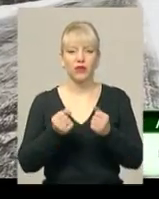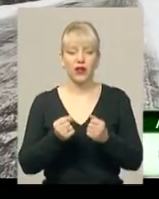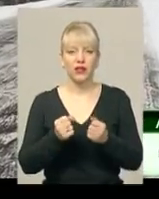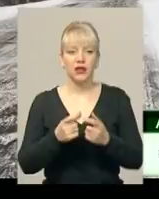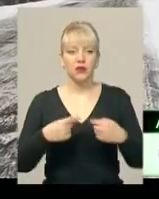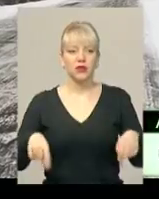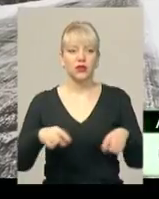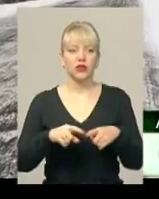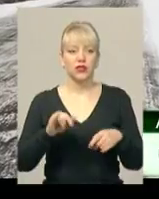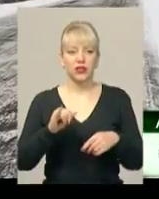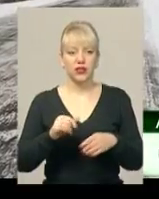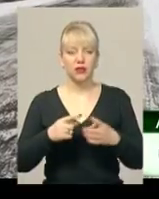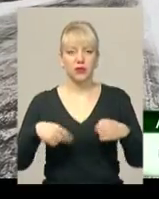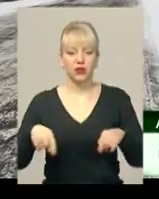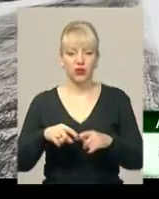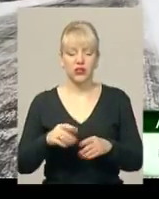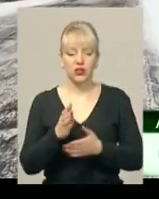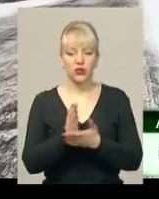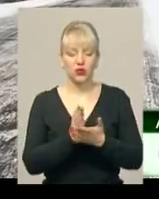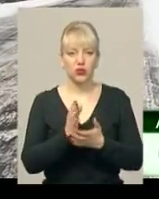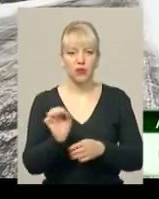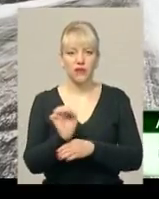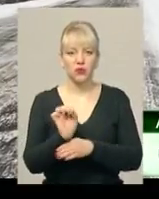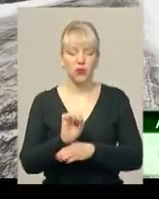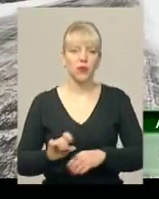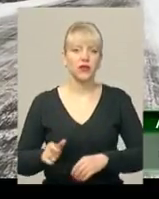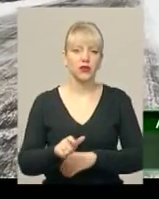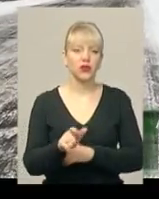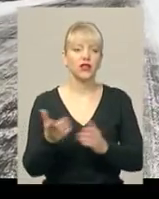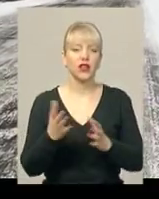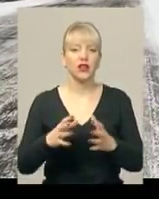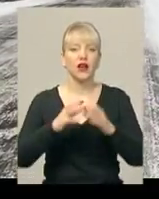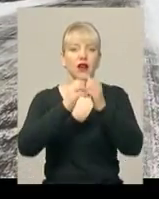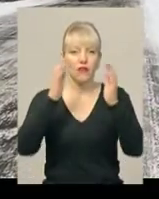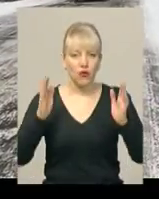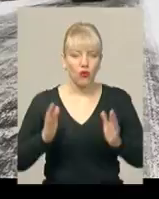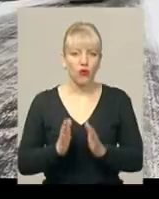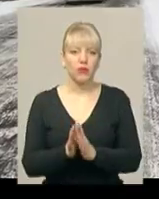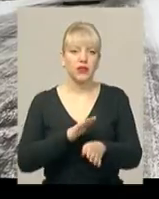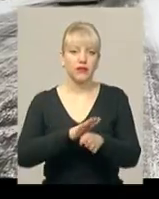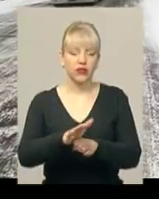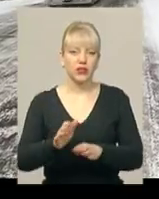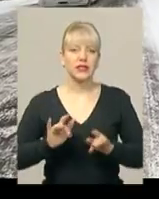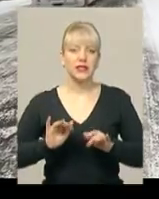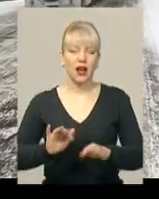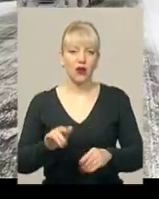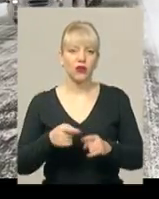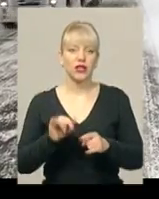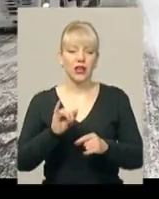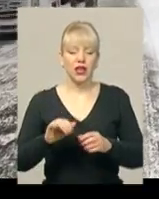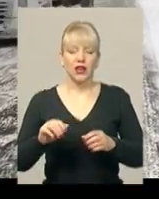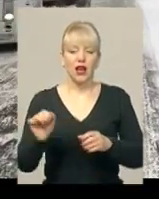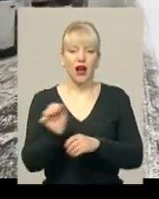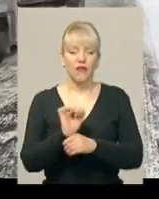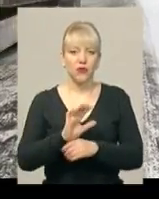і підрозділи служби автомобільних доріг, які в комплексі виконали заходи, автомобілі були розтягнути